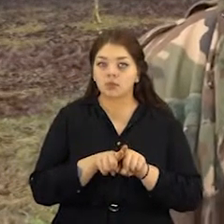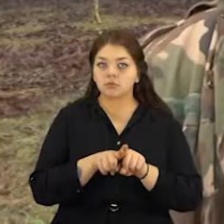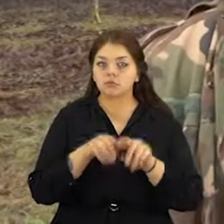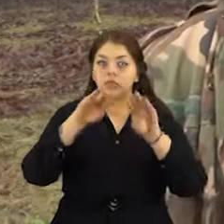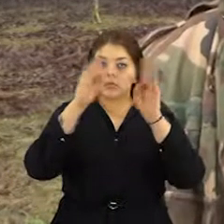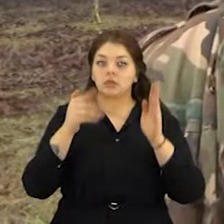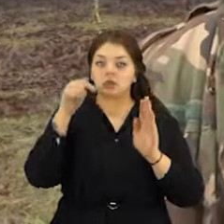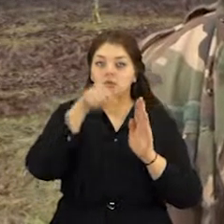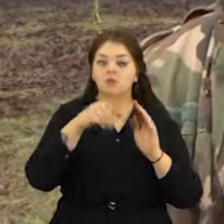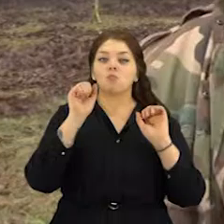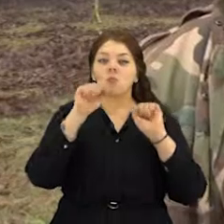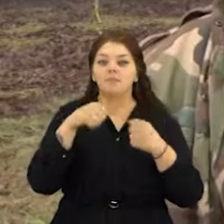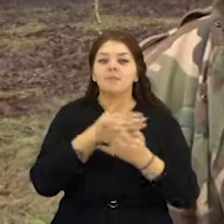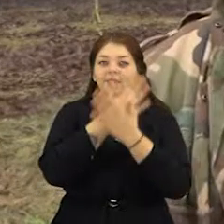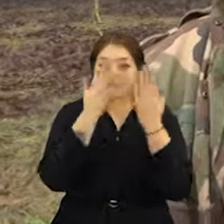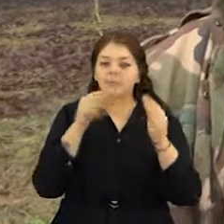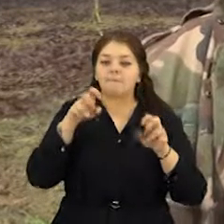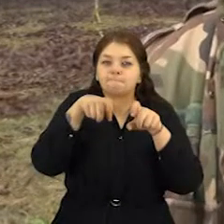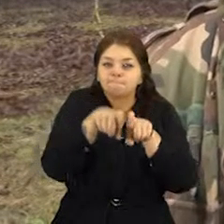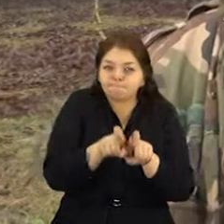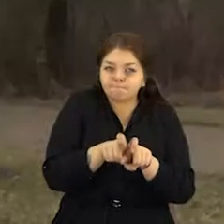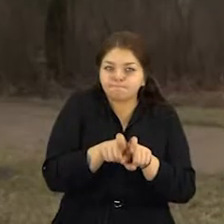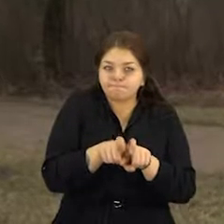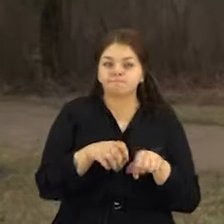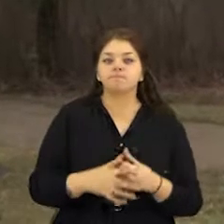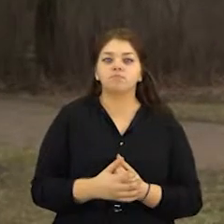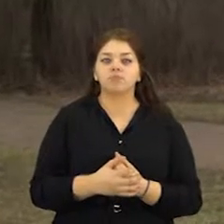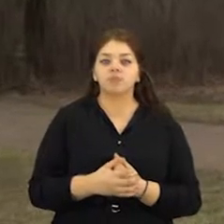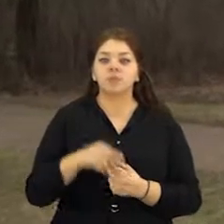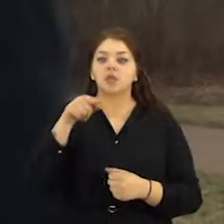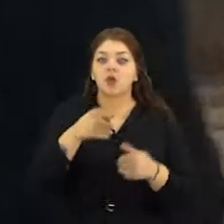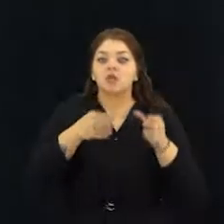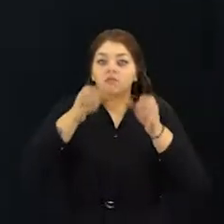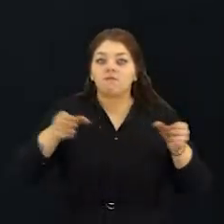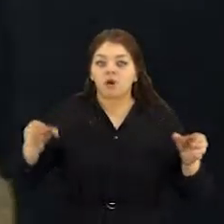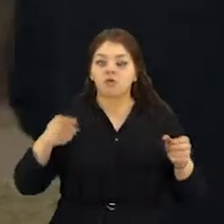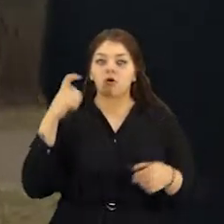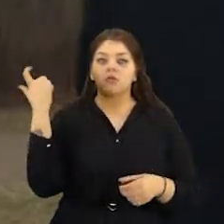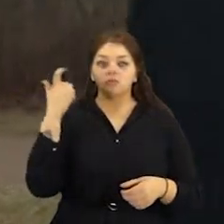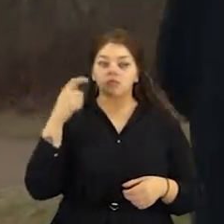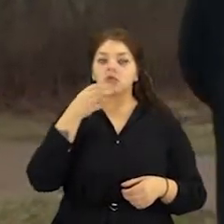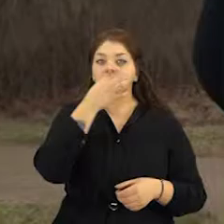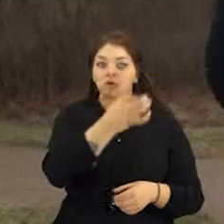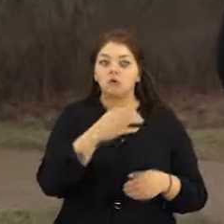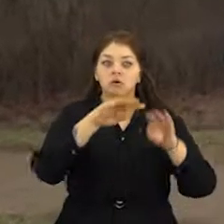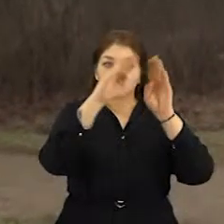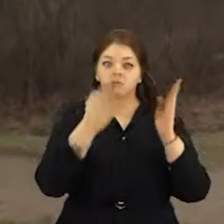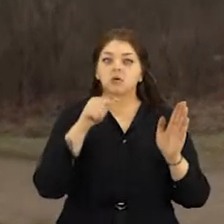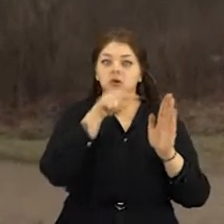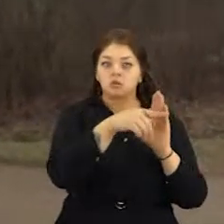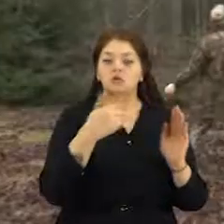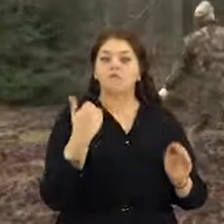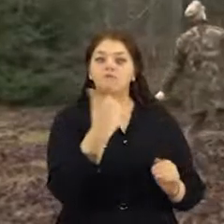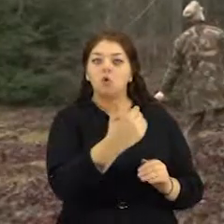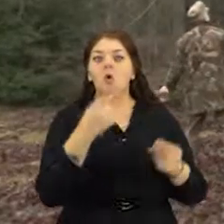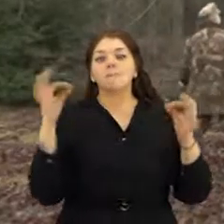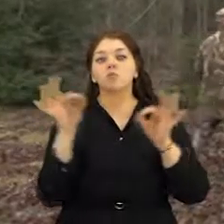dienoti, tūpėdamas ant laktelės, lygiai taip pat kaip dreviai. Burbiškio dvaro parko valdytoje sako, kad inkilai pelėdoms ornitologų